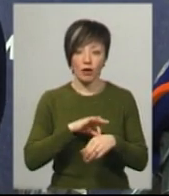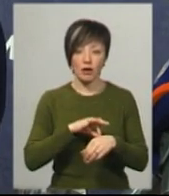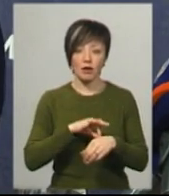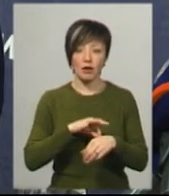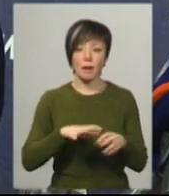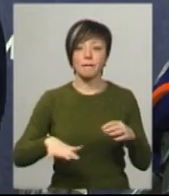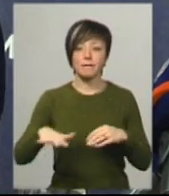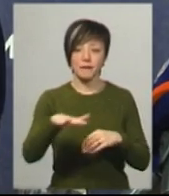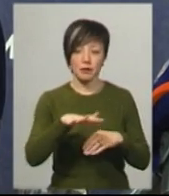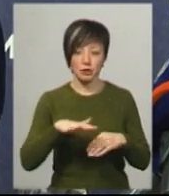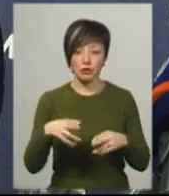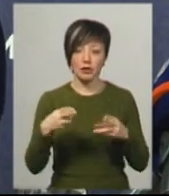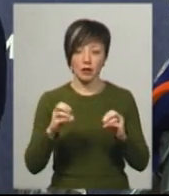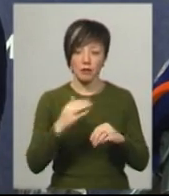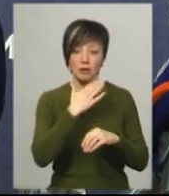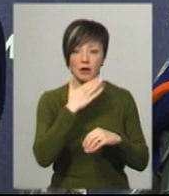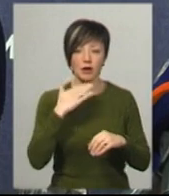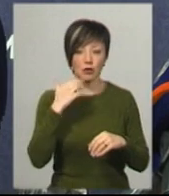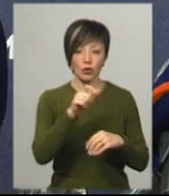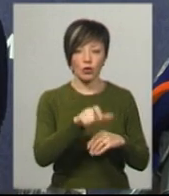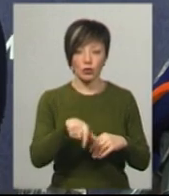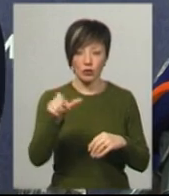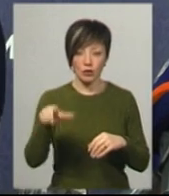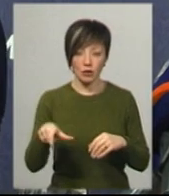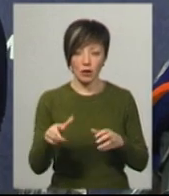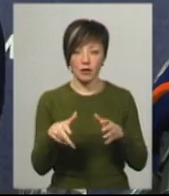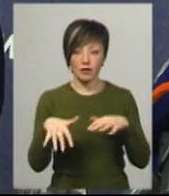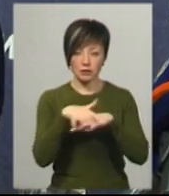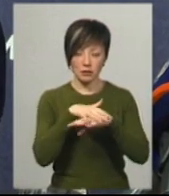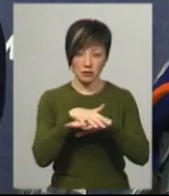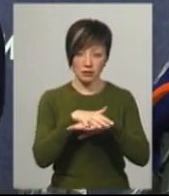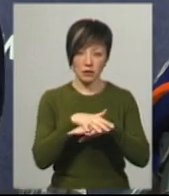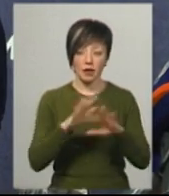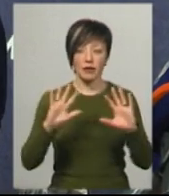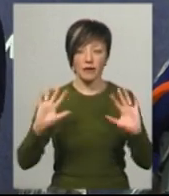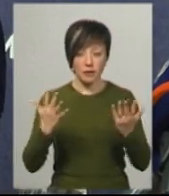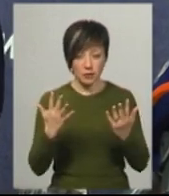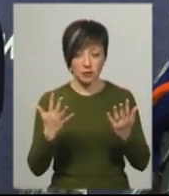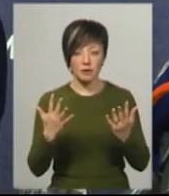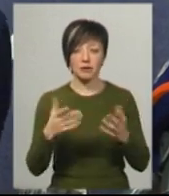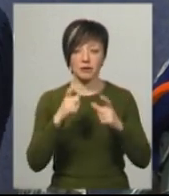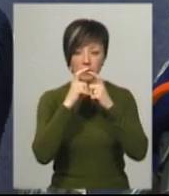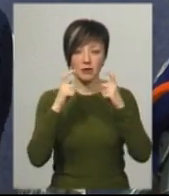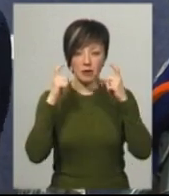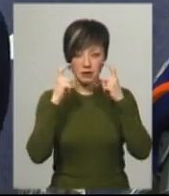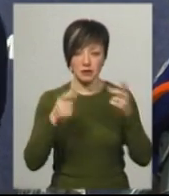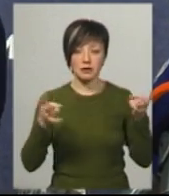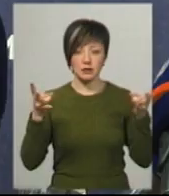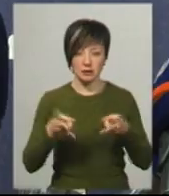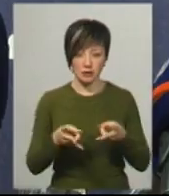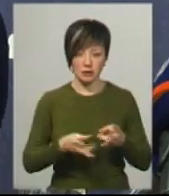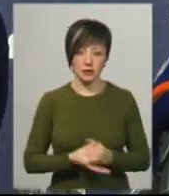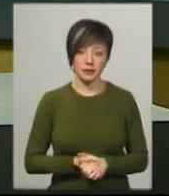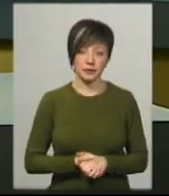приміщеннях, де дуже багато людей, велика схученість людей, на всіх випадок маски можна надягати.